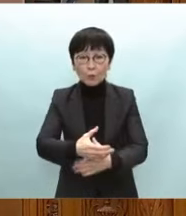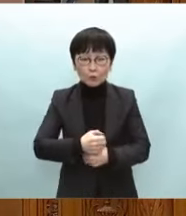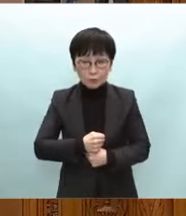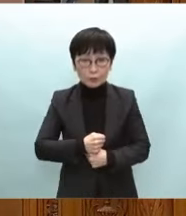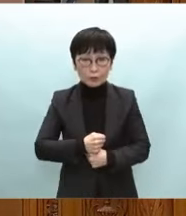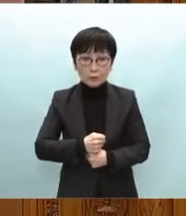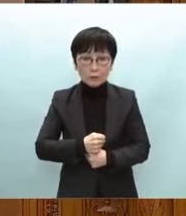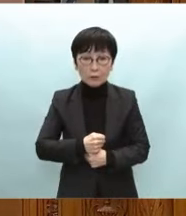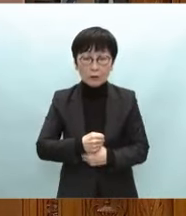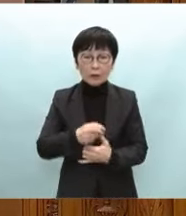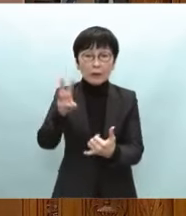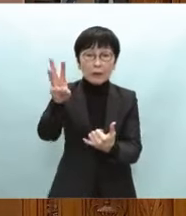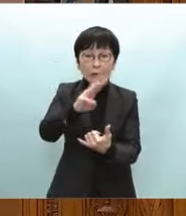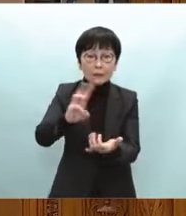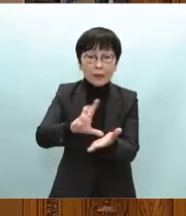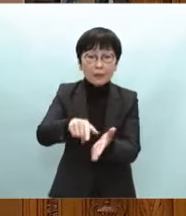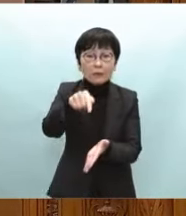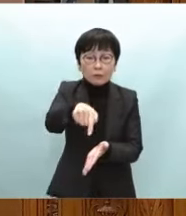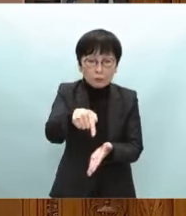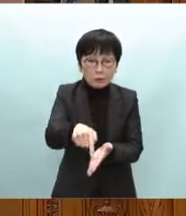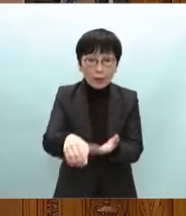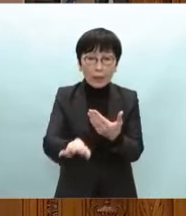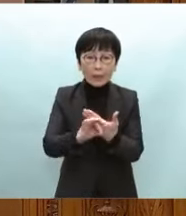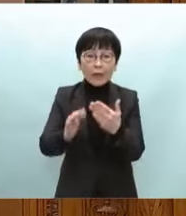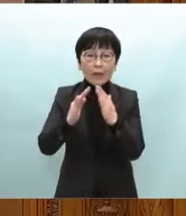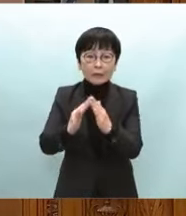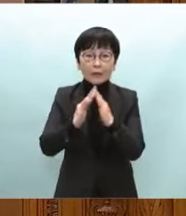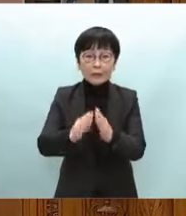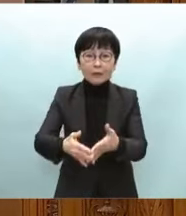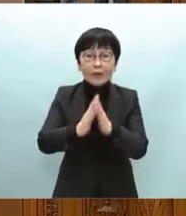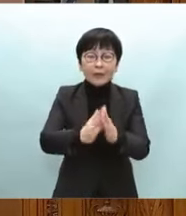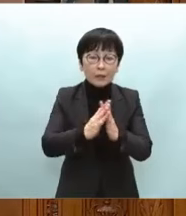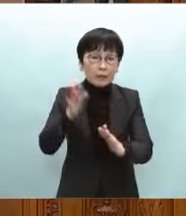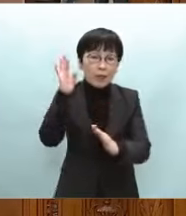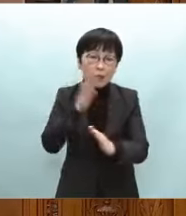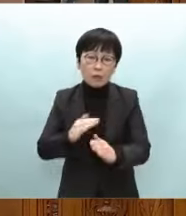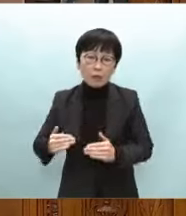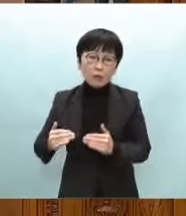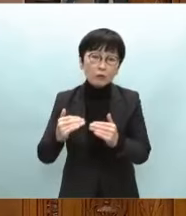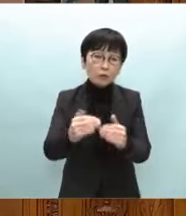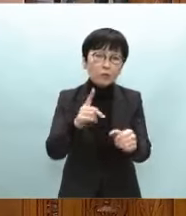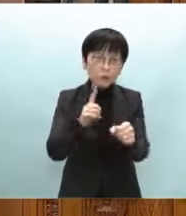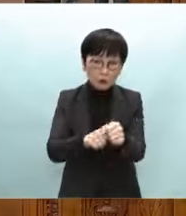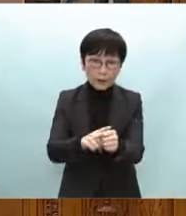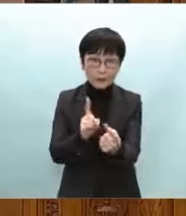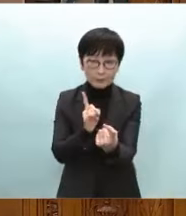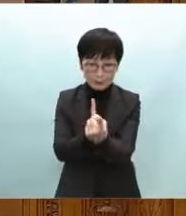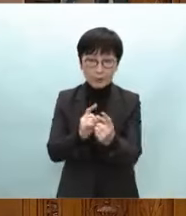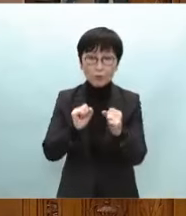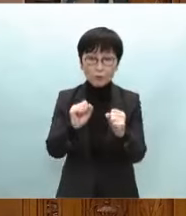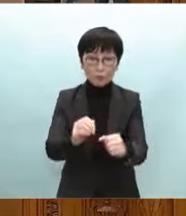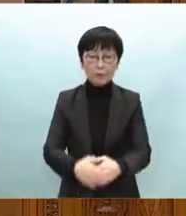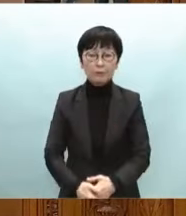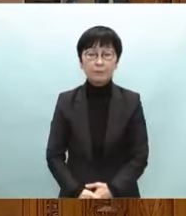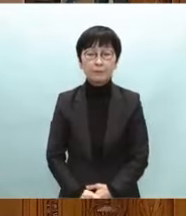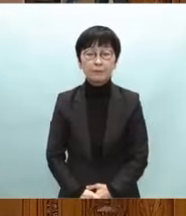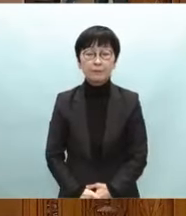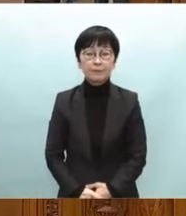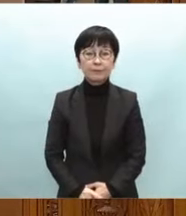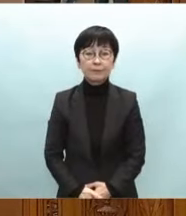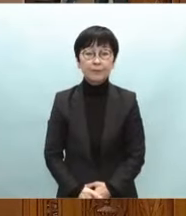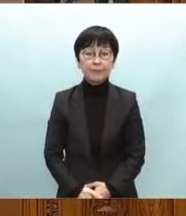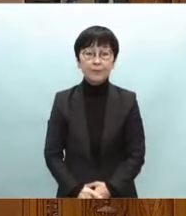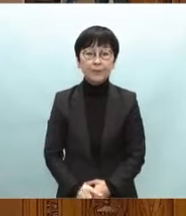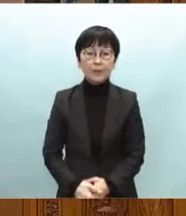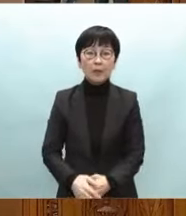被災地において仮設住宅建設が円滑に進むよう対応してまいります応